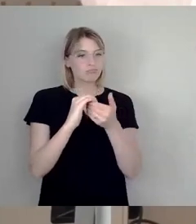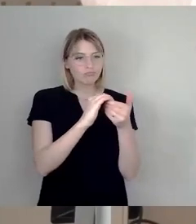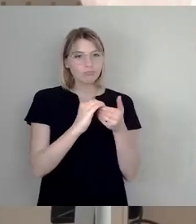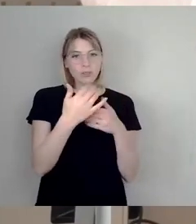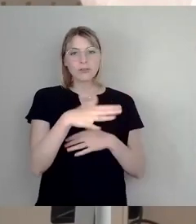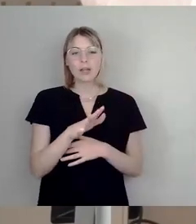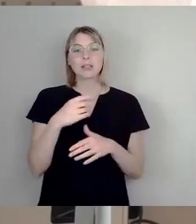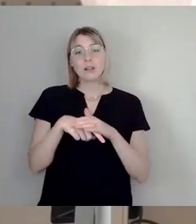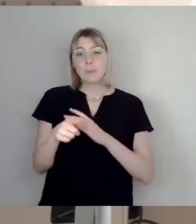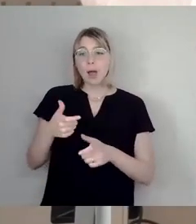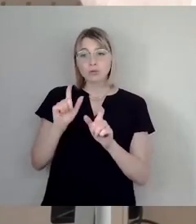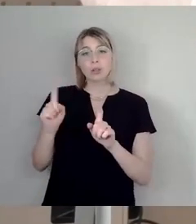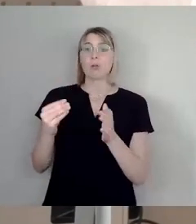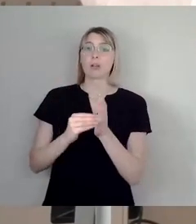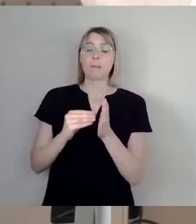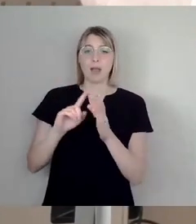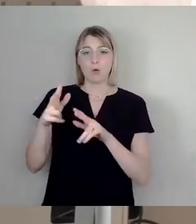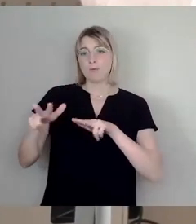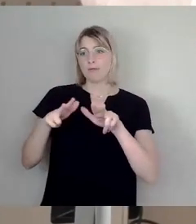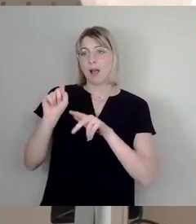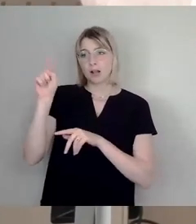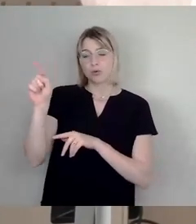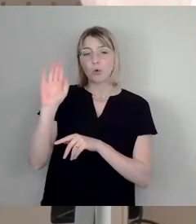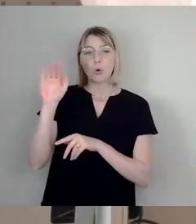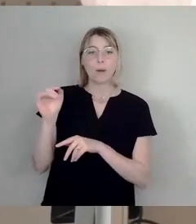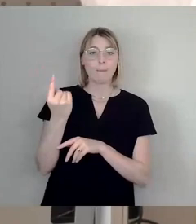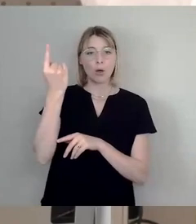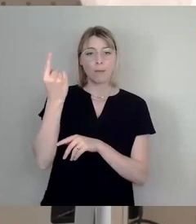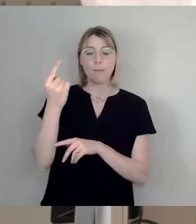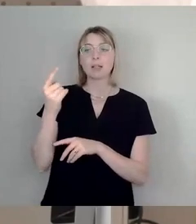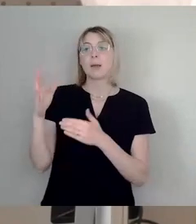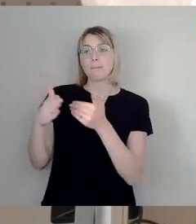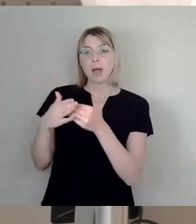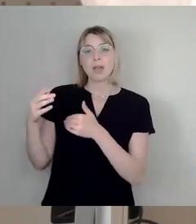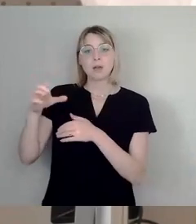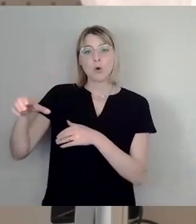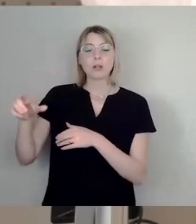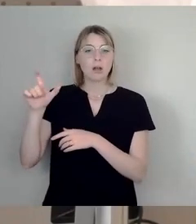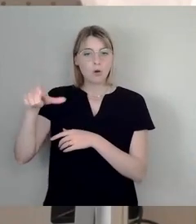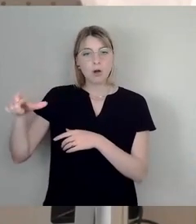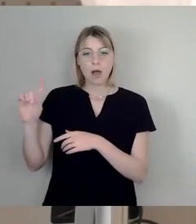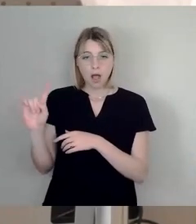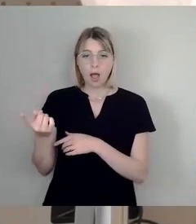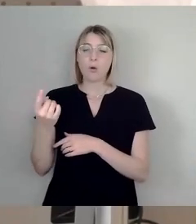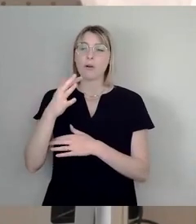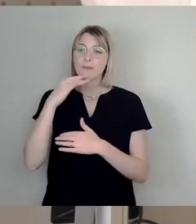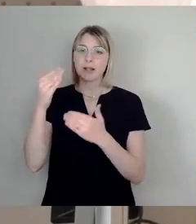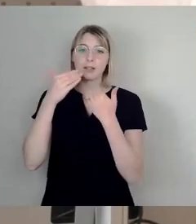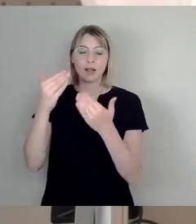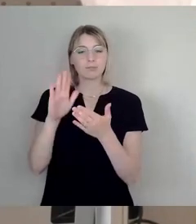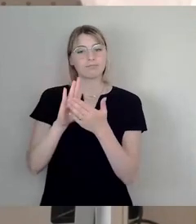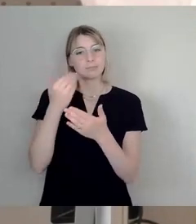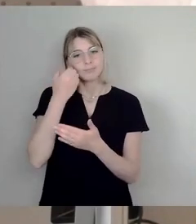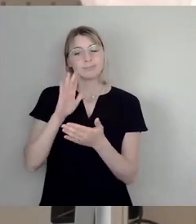Verwaltung hier oben, an den Oberbürgermeister und an die Beigeordneten. Bleiben Sie konstruktiv und viel Glück für Sie persönlich.